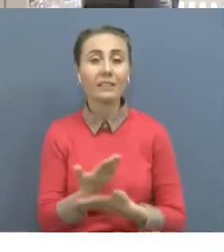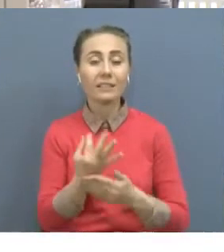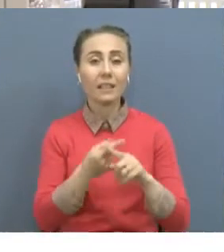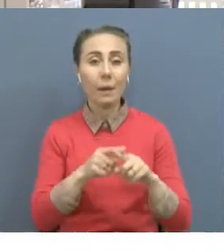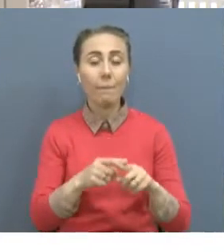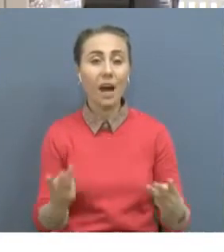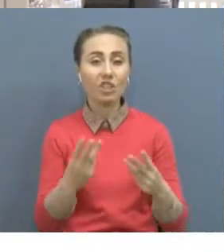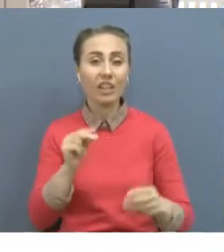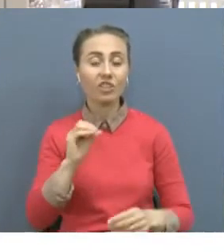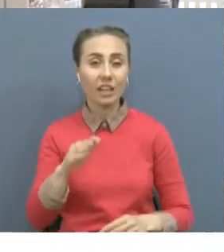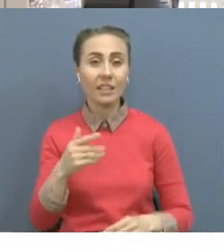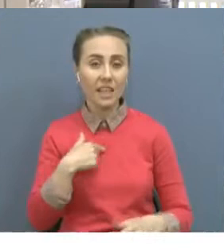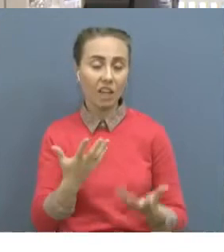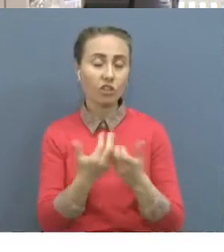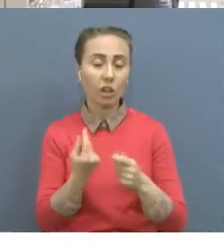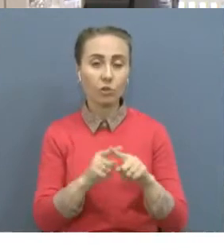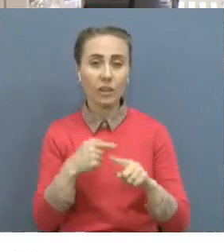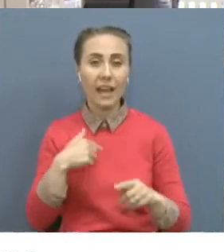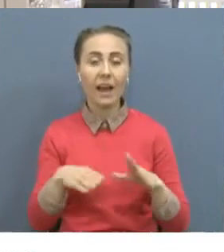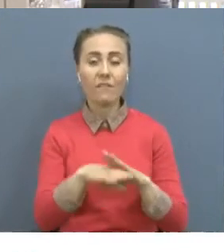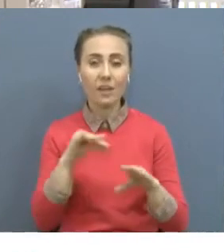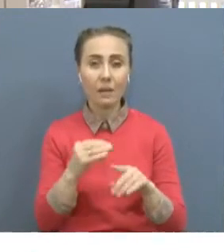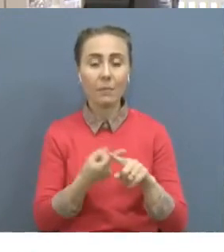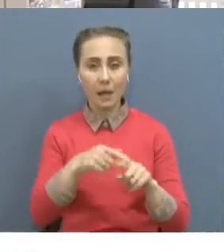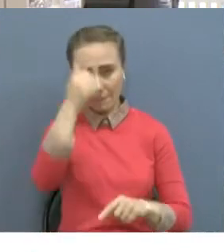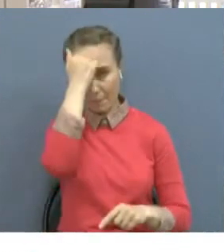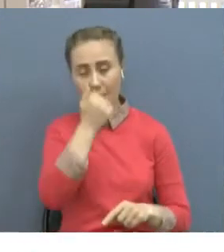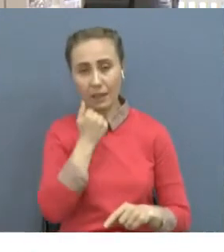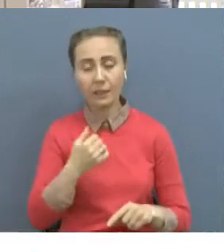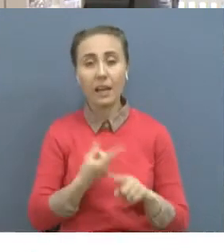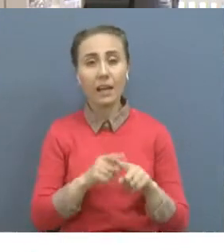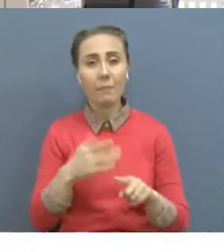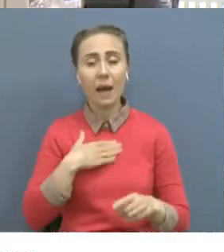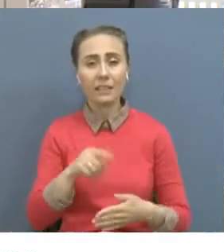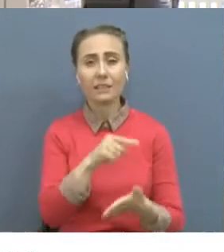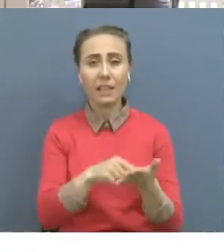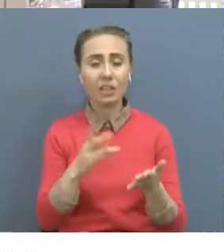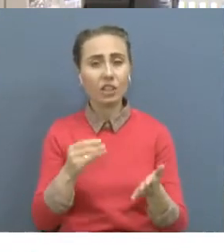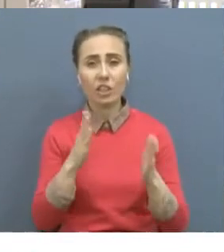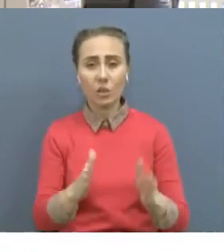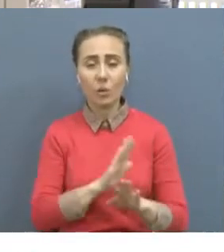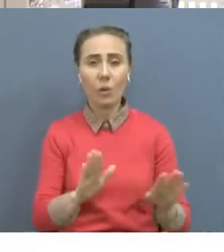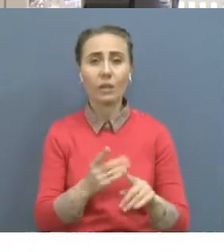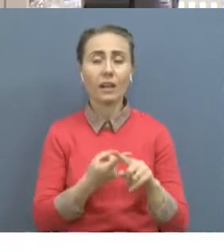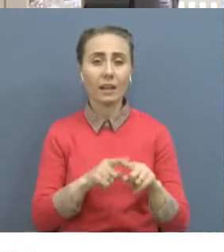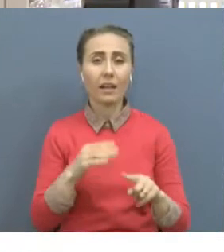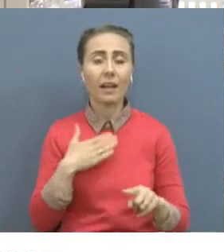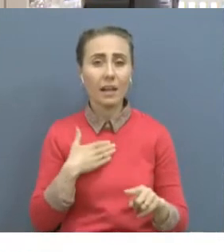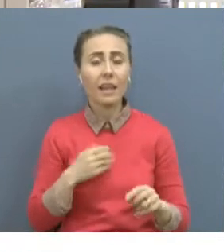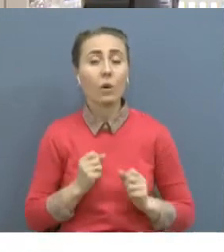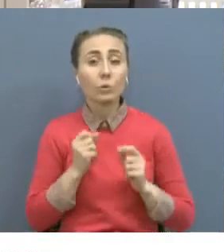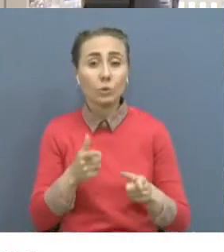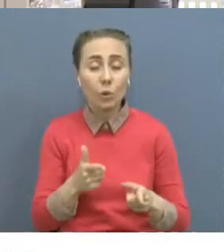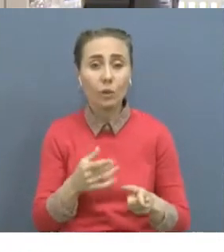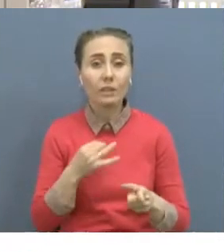Мен таңдаған өрт сөндіру қызметі қайрымды мамандық деп ойлаймын. Менің міндетім тек өрт сөндіру емес. Сонда яқ жұмысқа жақындауырға сқандарға білгенім